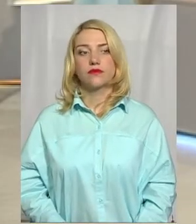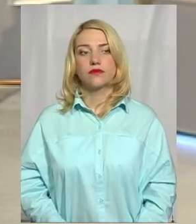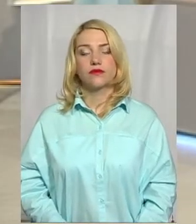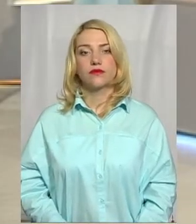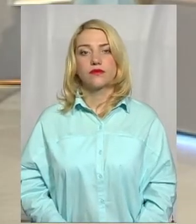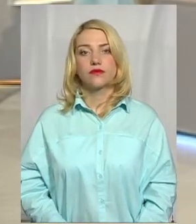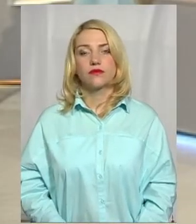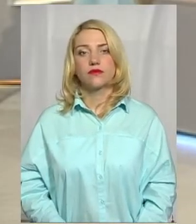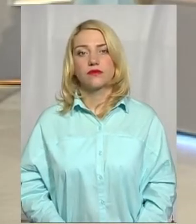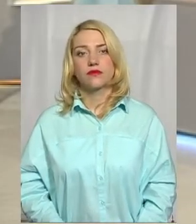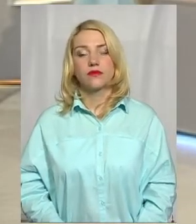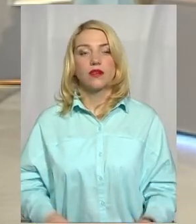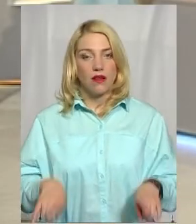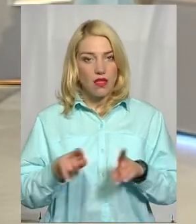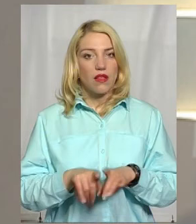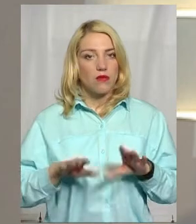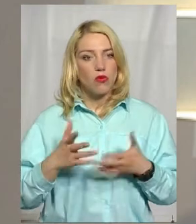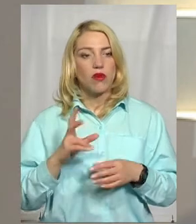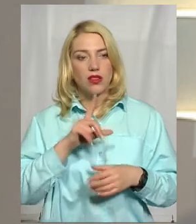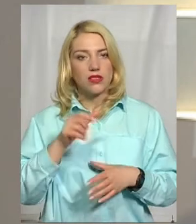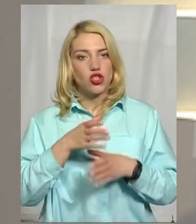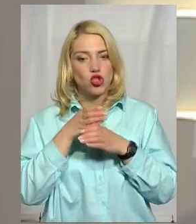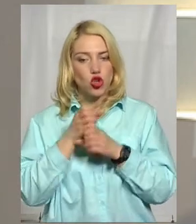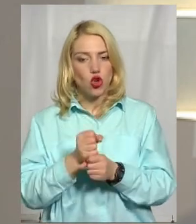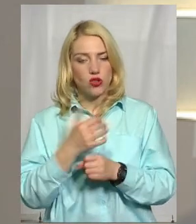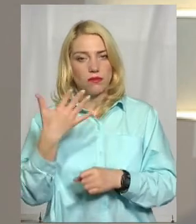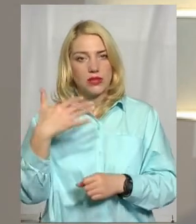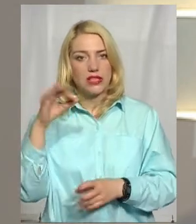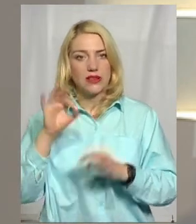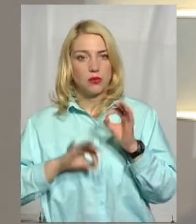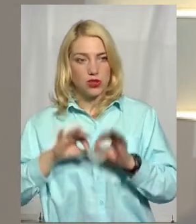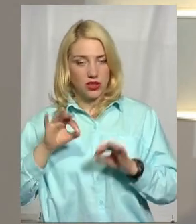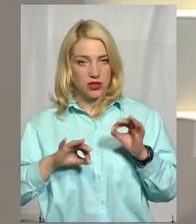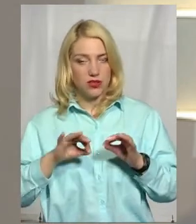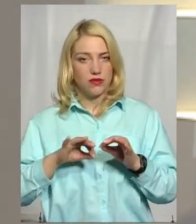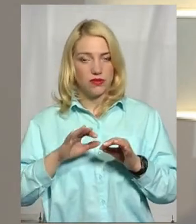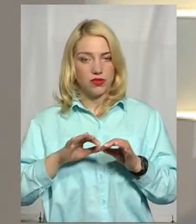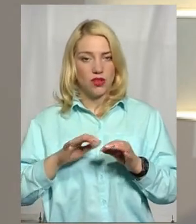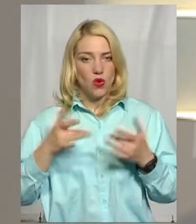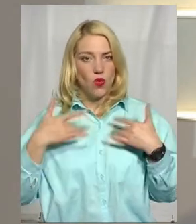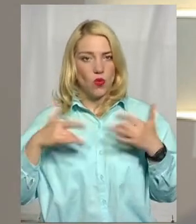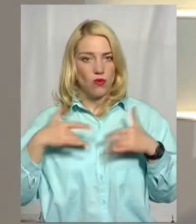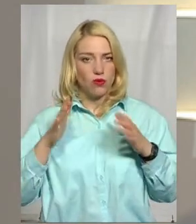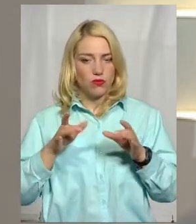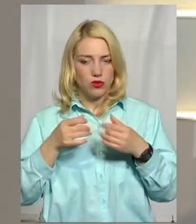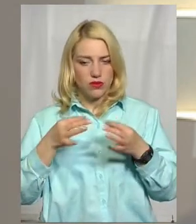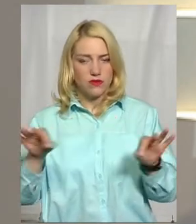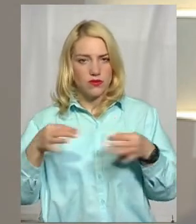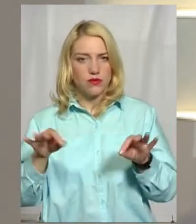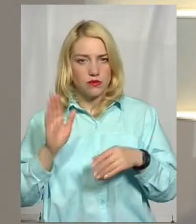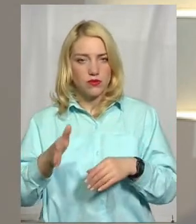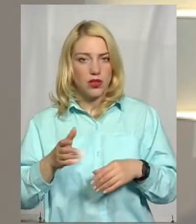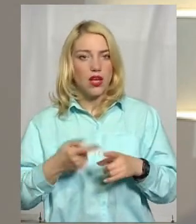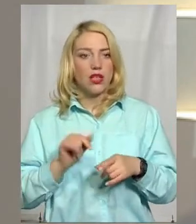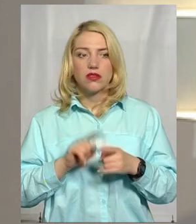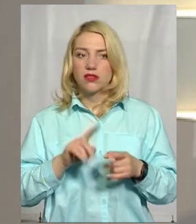Ось такий момент зі скороченнями. Скорочення на 50% скорочення працівників, маю на увазі, таке може бути. Ми почули з коментаря,